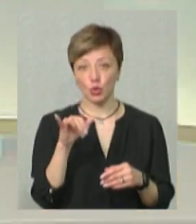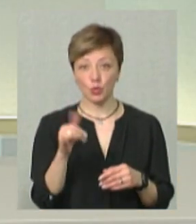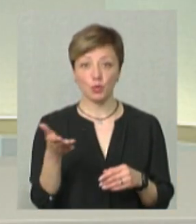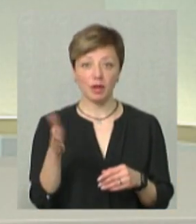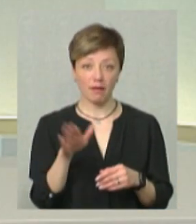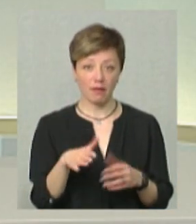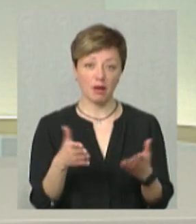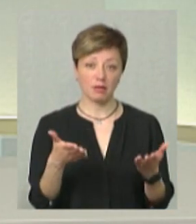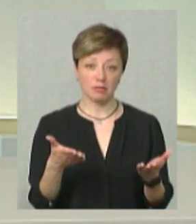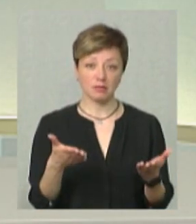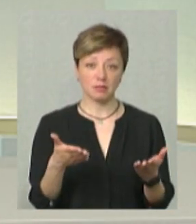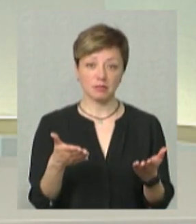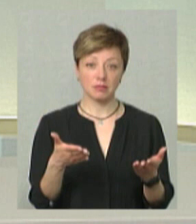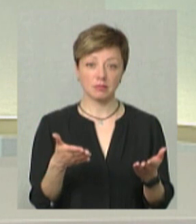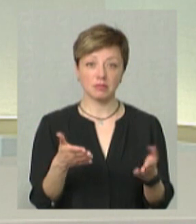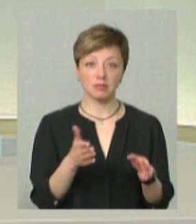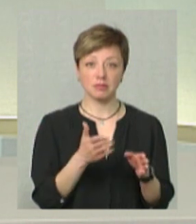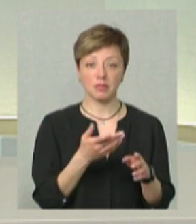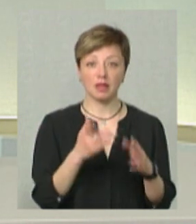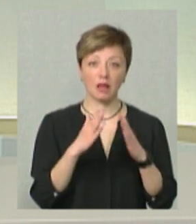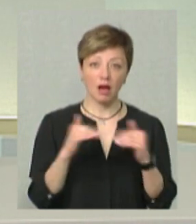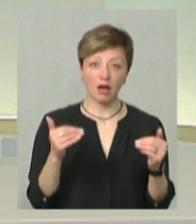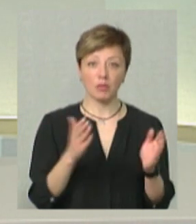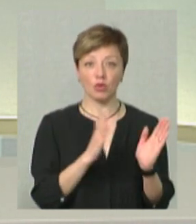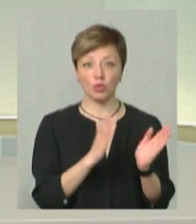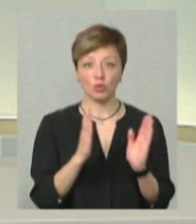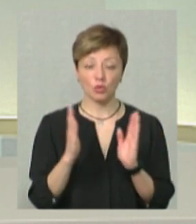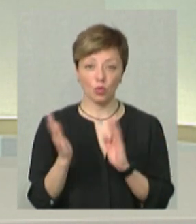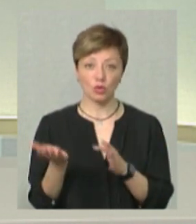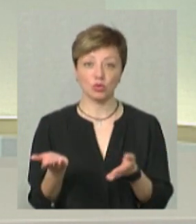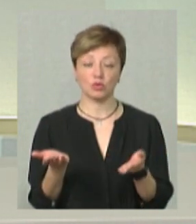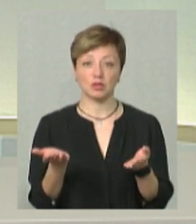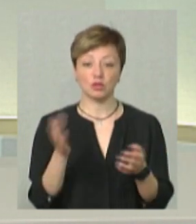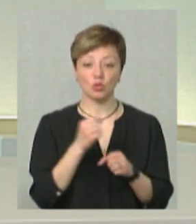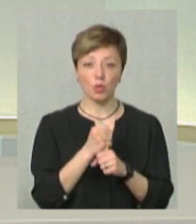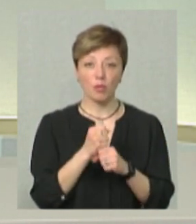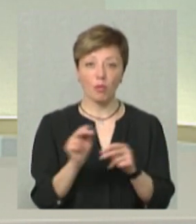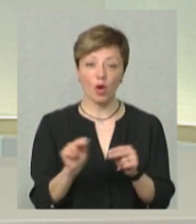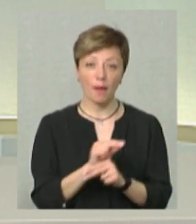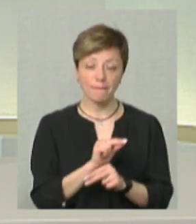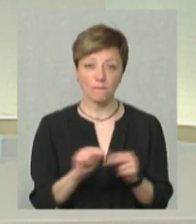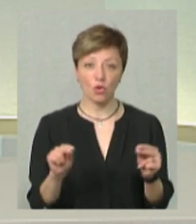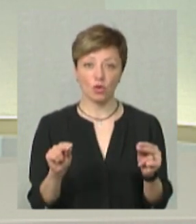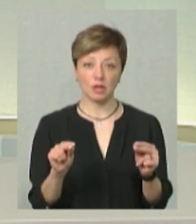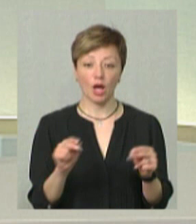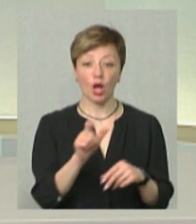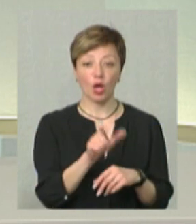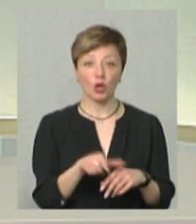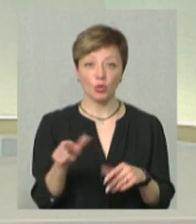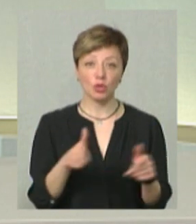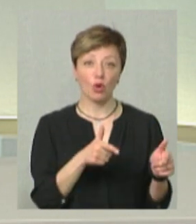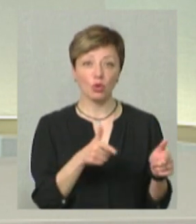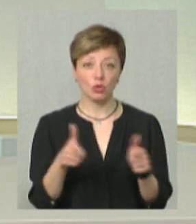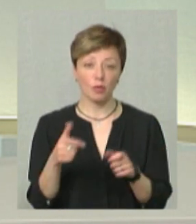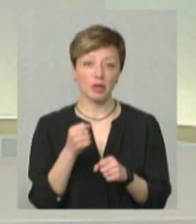приверемо в порядок коворкінг, табір, гуртожиток, зробимо ремонт». Тобто, люди готові